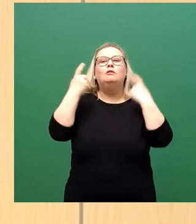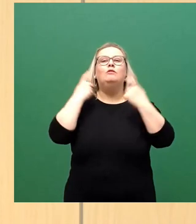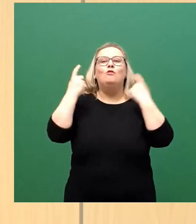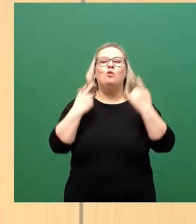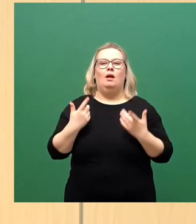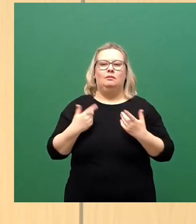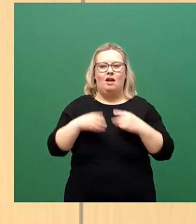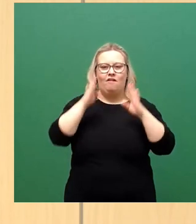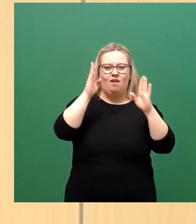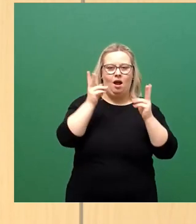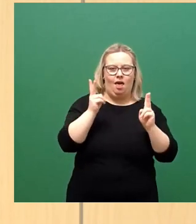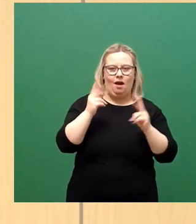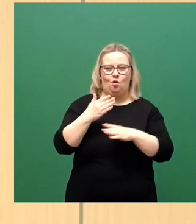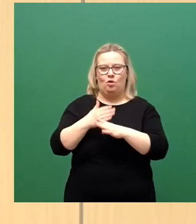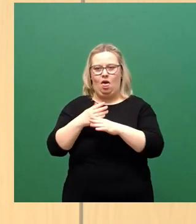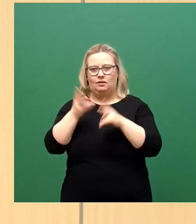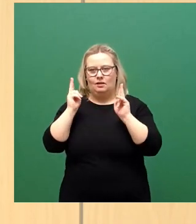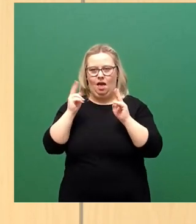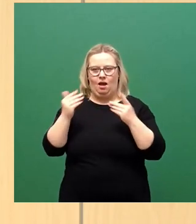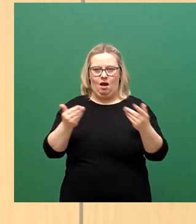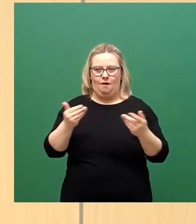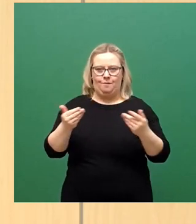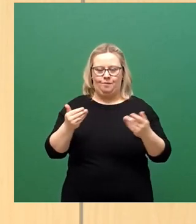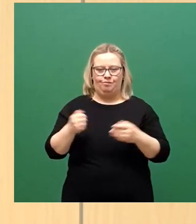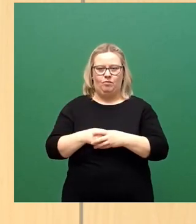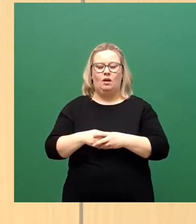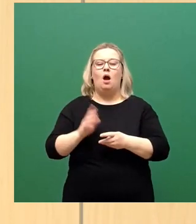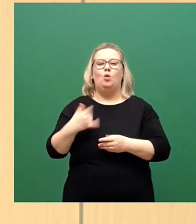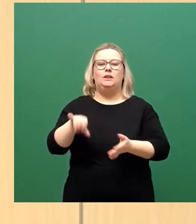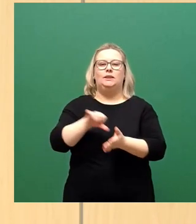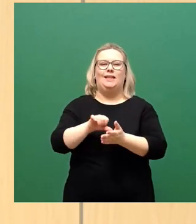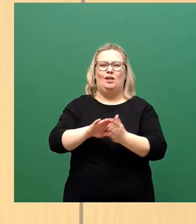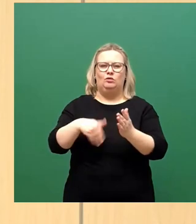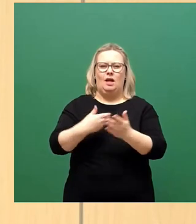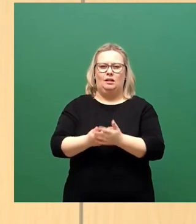Das Zweite ist, dass ein zentrales Angebot geschaffen werden soll.